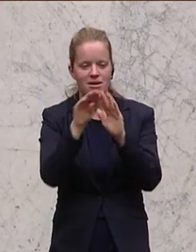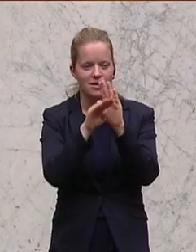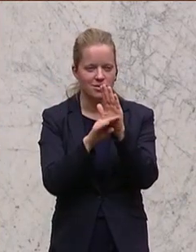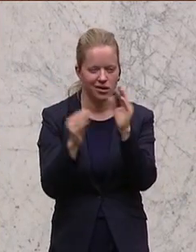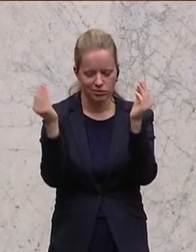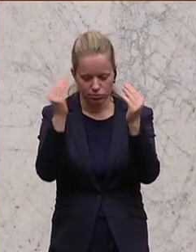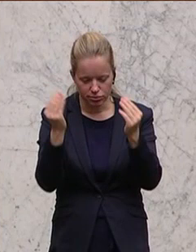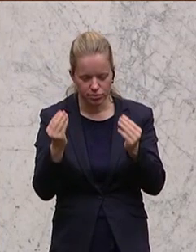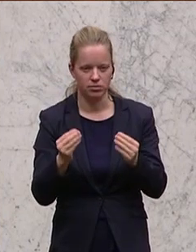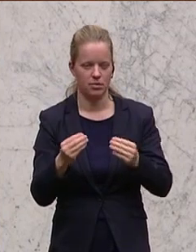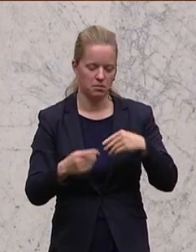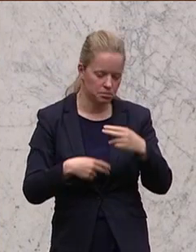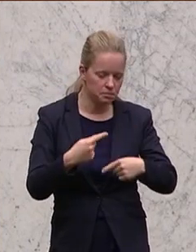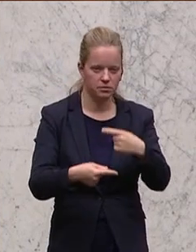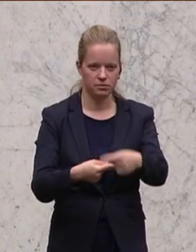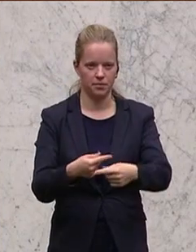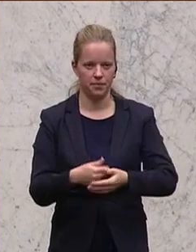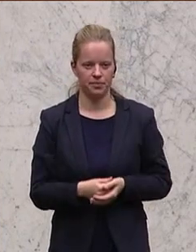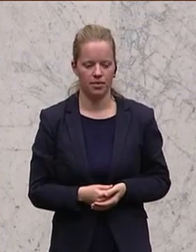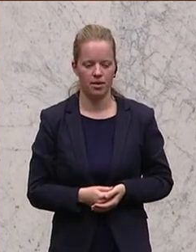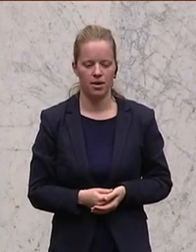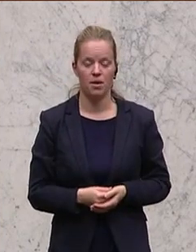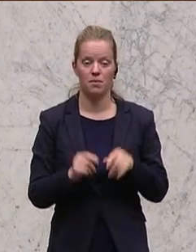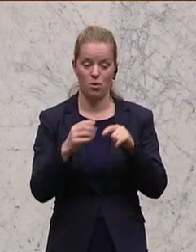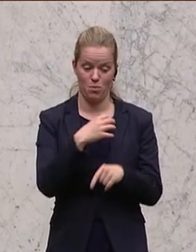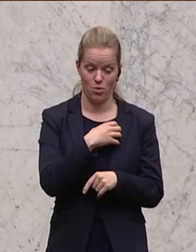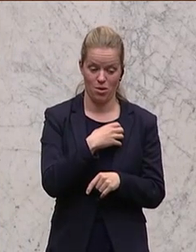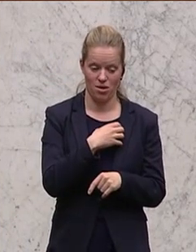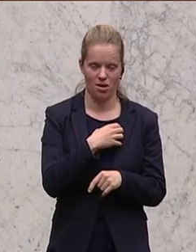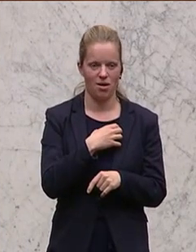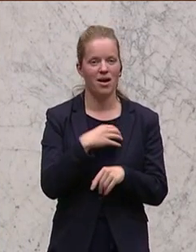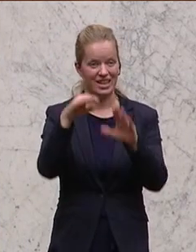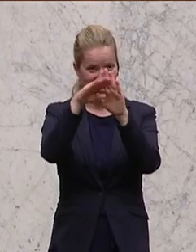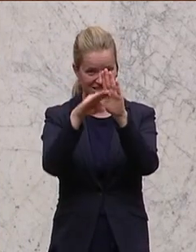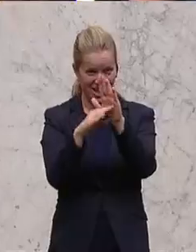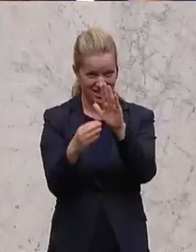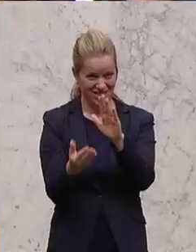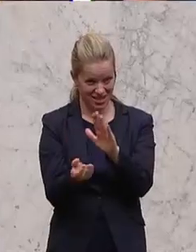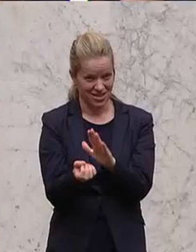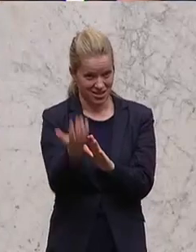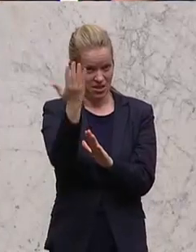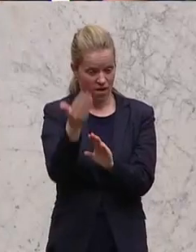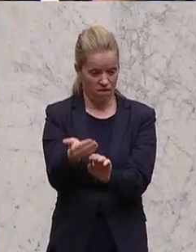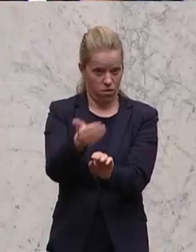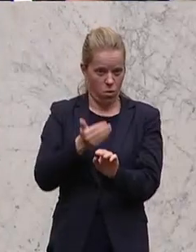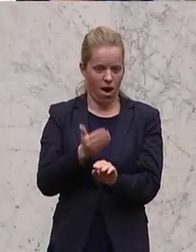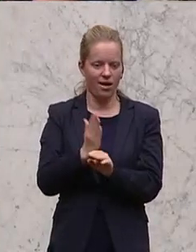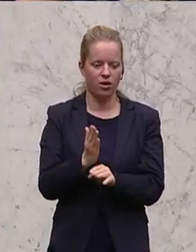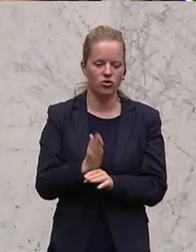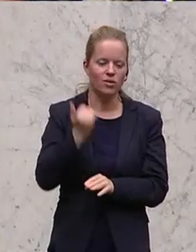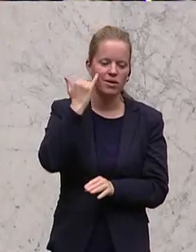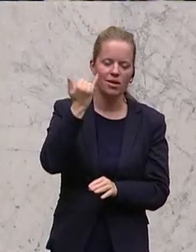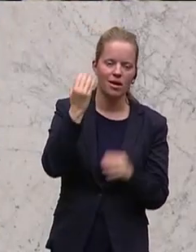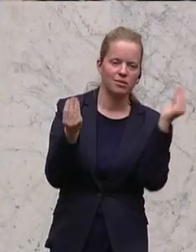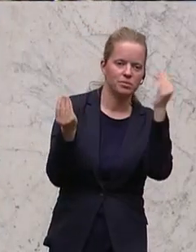Und das bedeutet, dass man sich als Bürger in den Vorprozess eines Gesetzesvorhabens einbringen kann